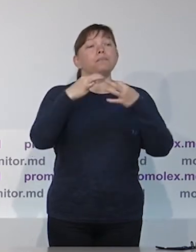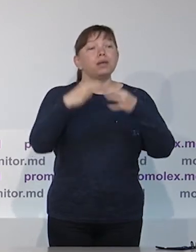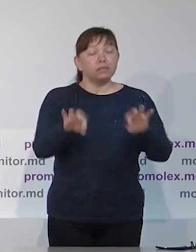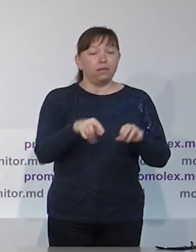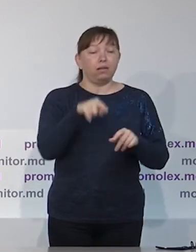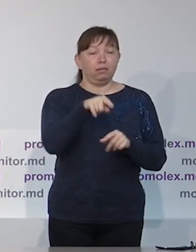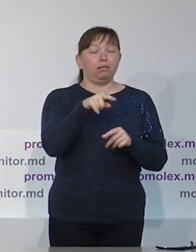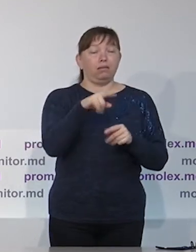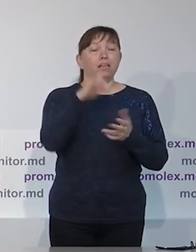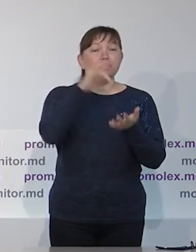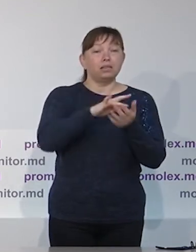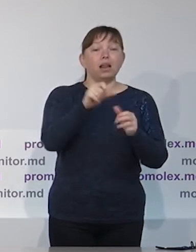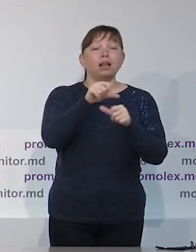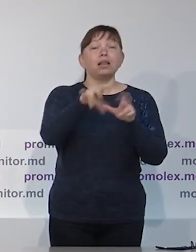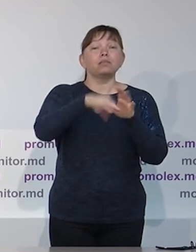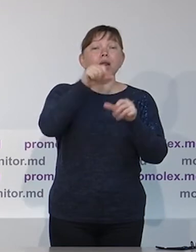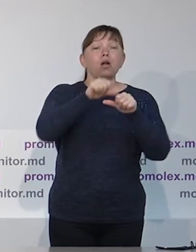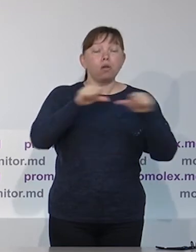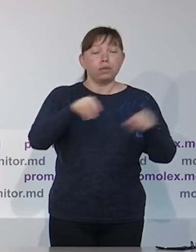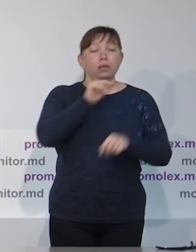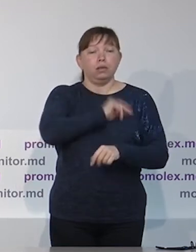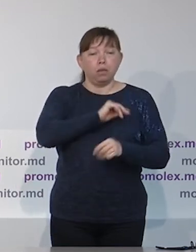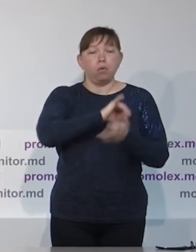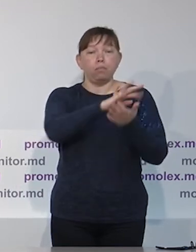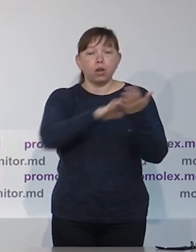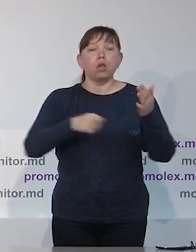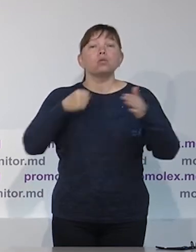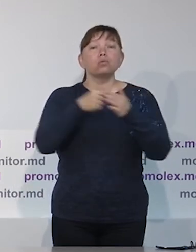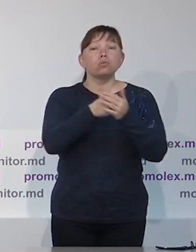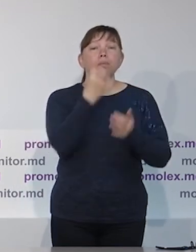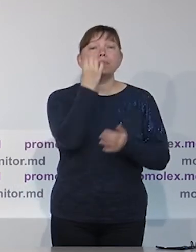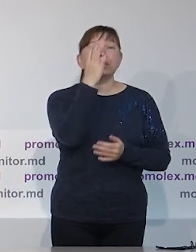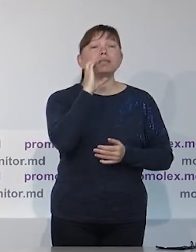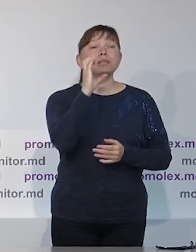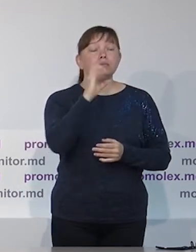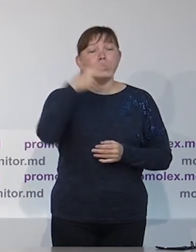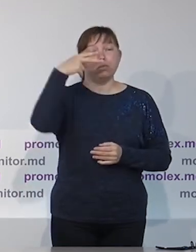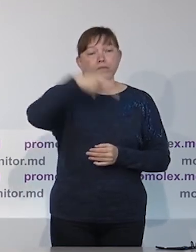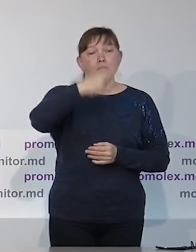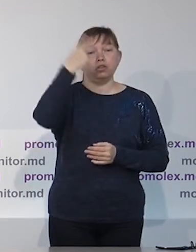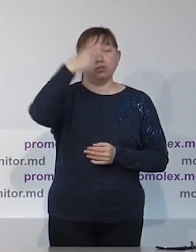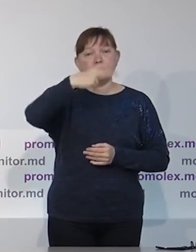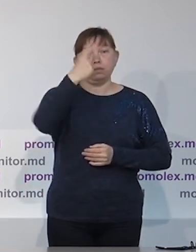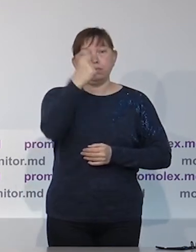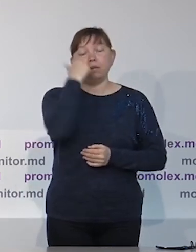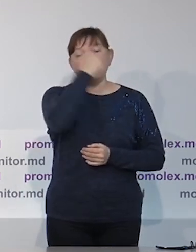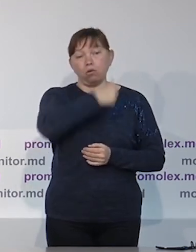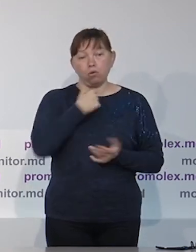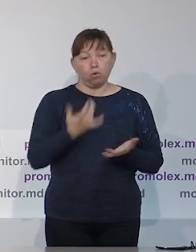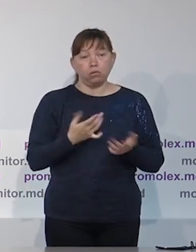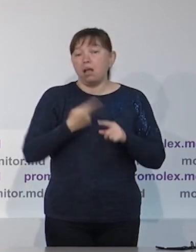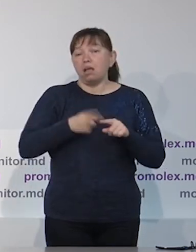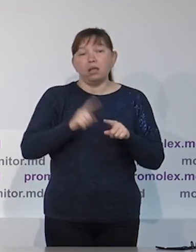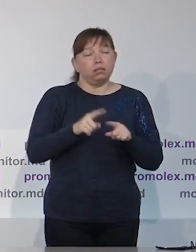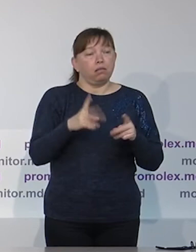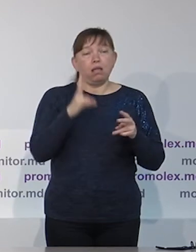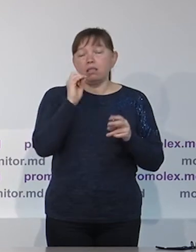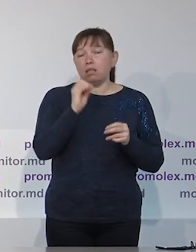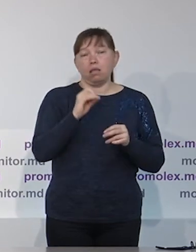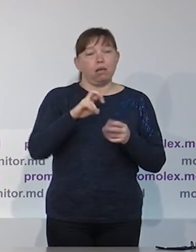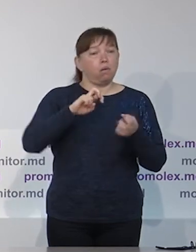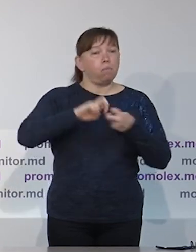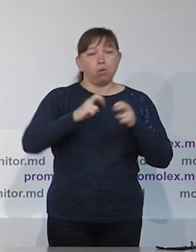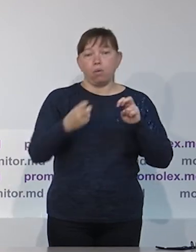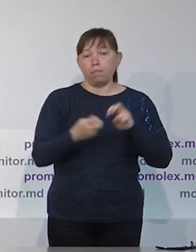объявляются досрочно, вернее, заранее до истечения срока мандата